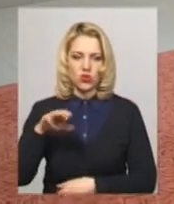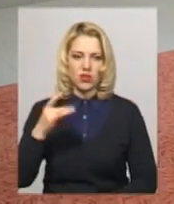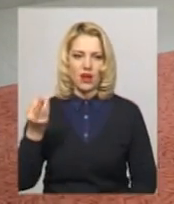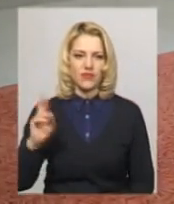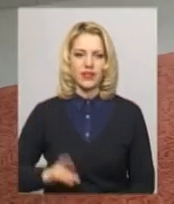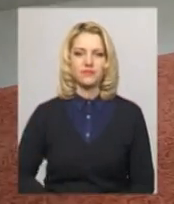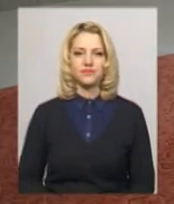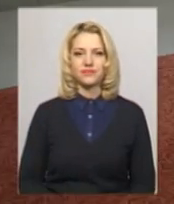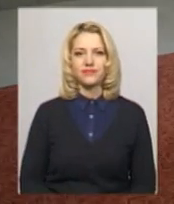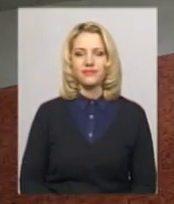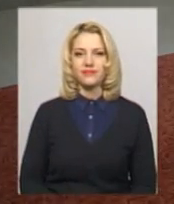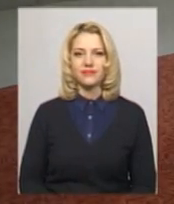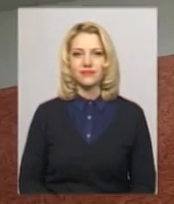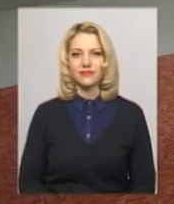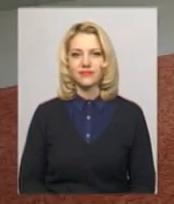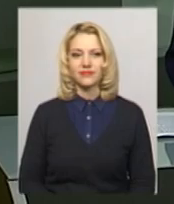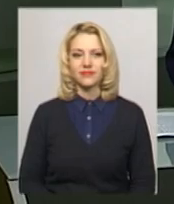Анна Часановська. Новини по діля Центр.